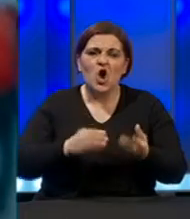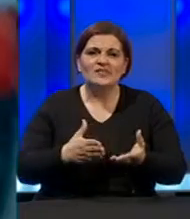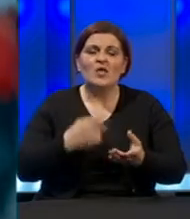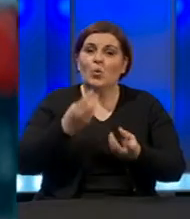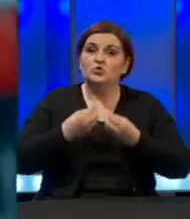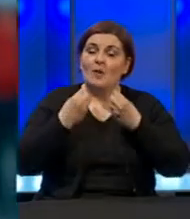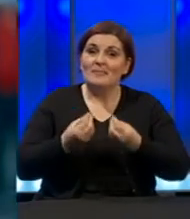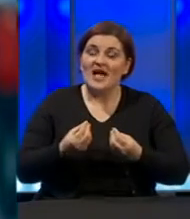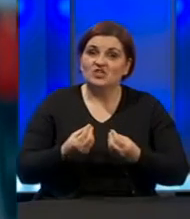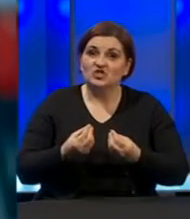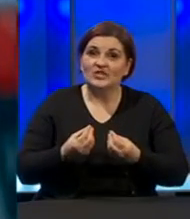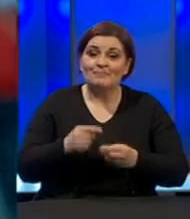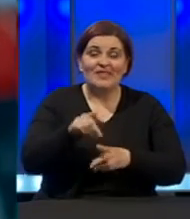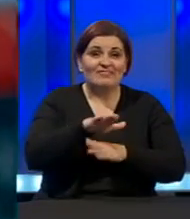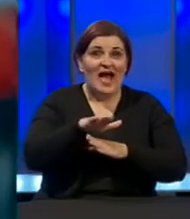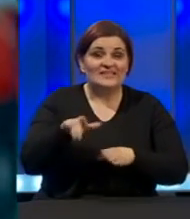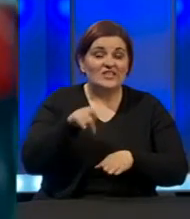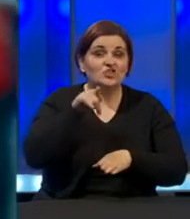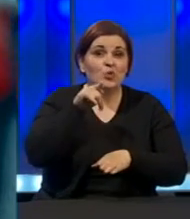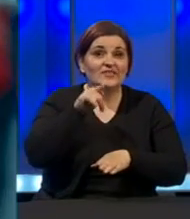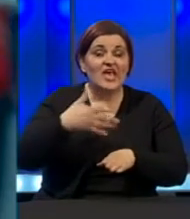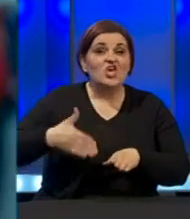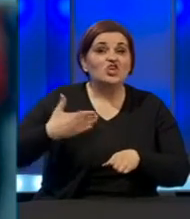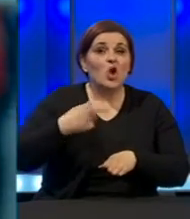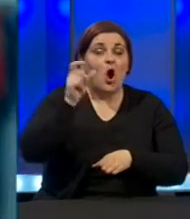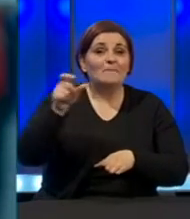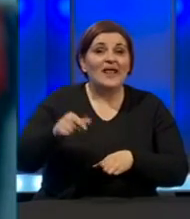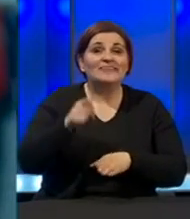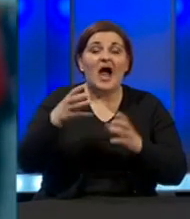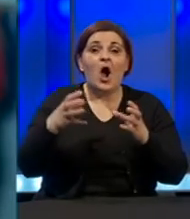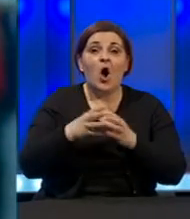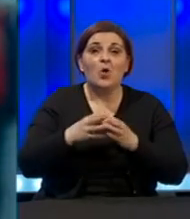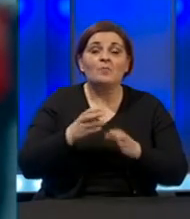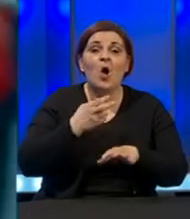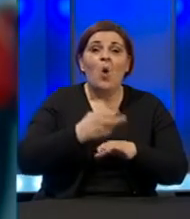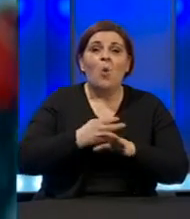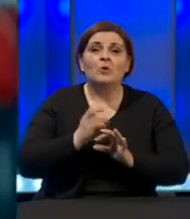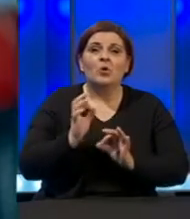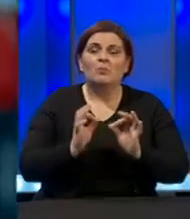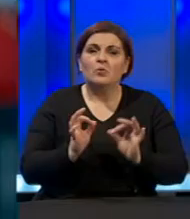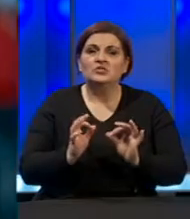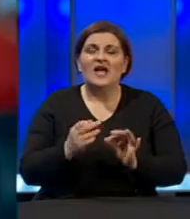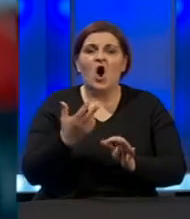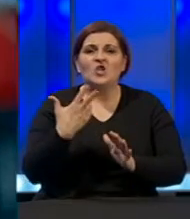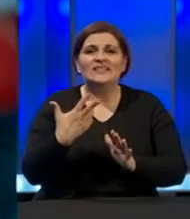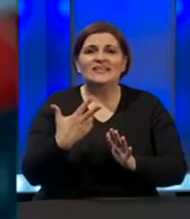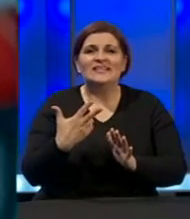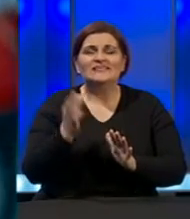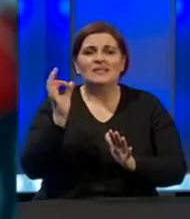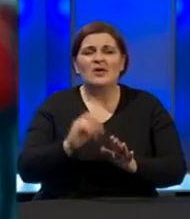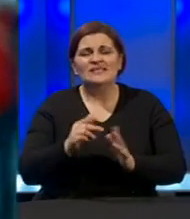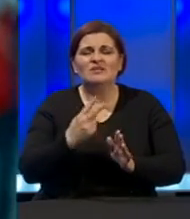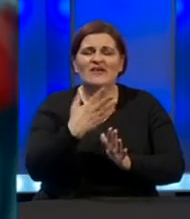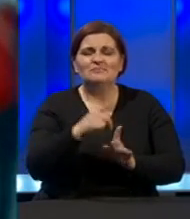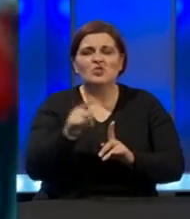obrazloženje da su djeca i omladina ta kategorija koja oboljeva u procentu od 30%, između